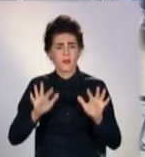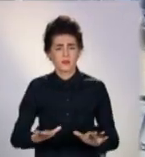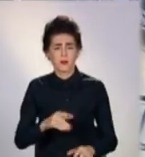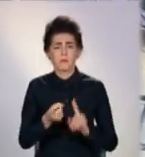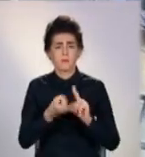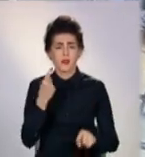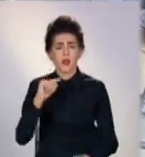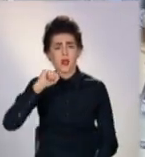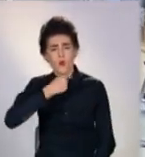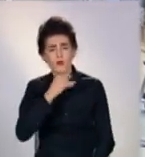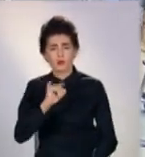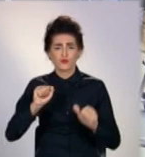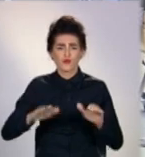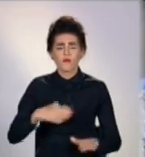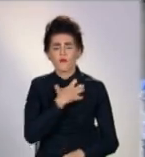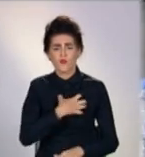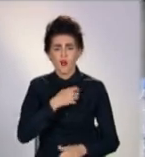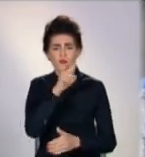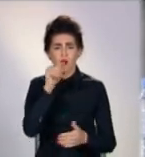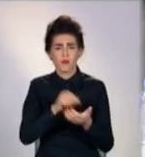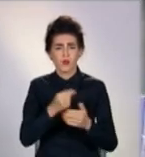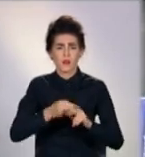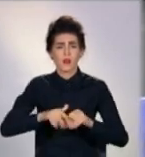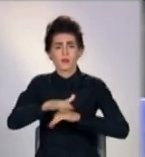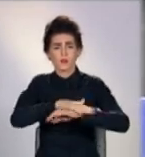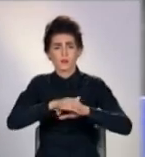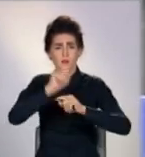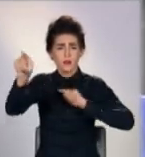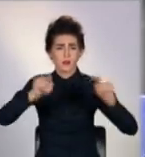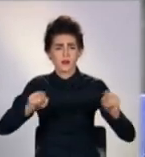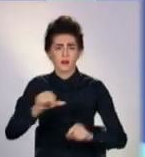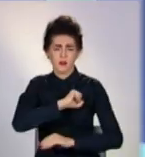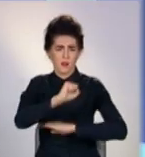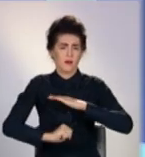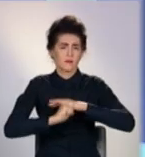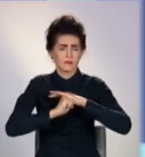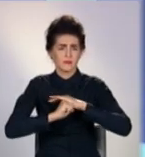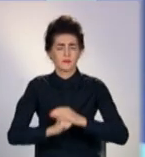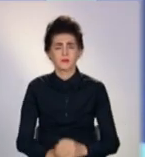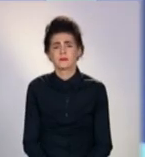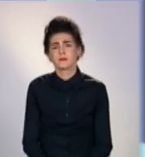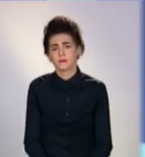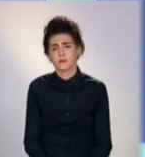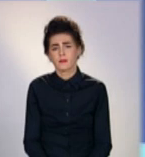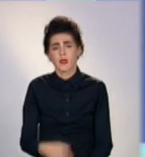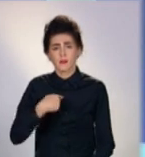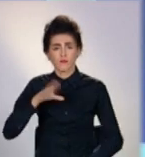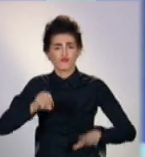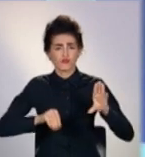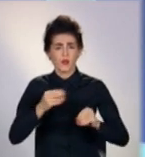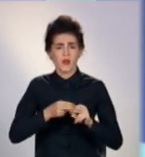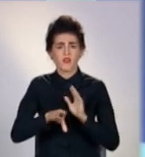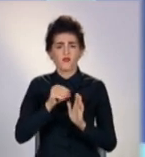адже економіка та вирішення нагальних проблем у конкретних населених пунктах у пріоритеті. Я вважаю, що ці вибори повинні бути